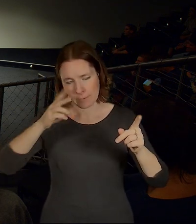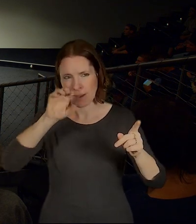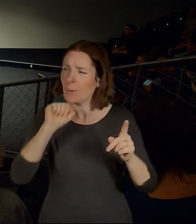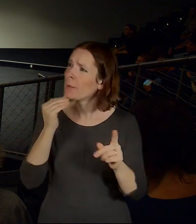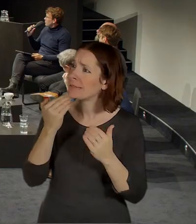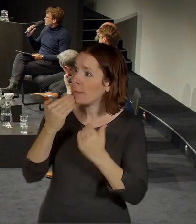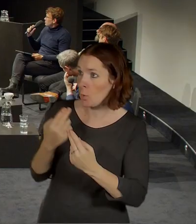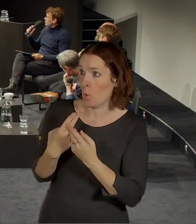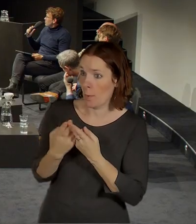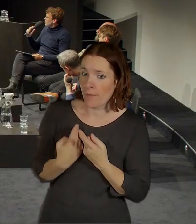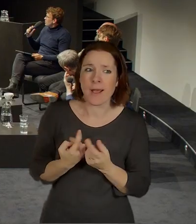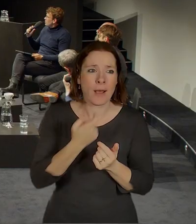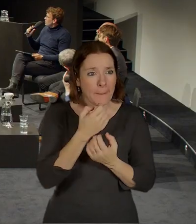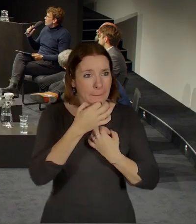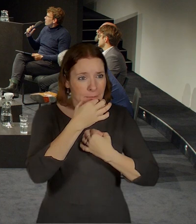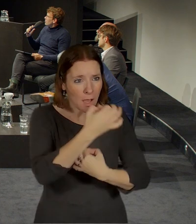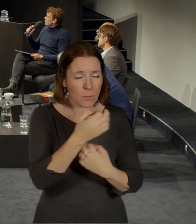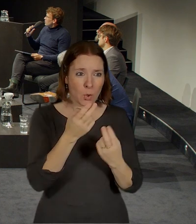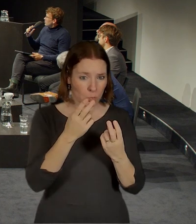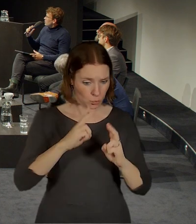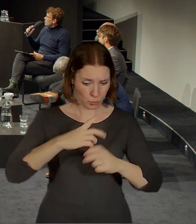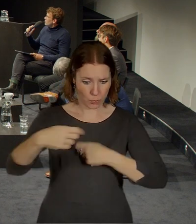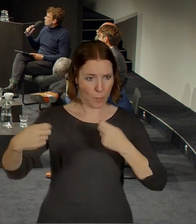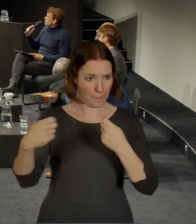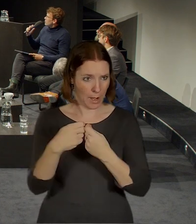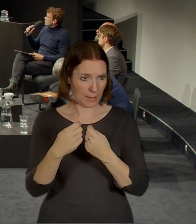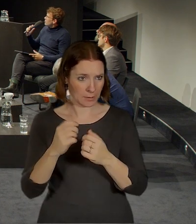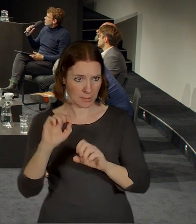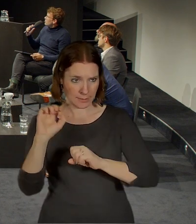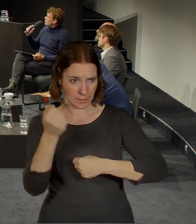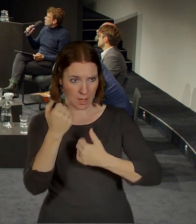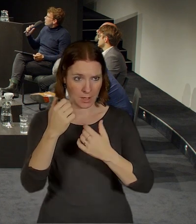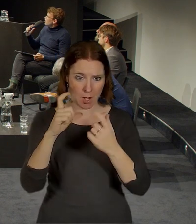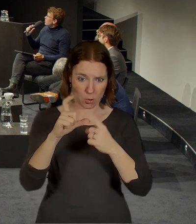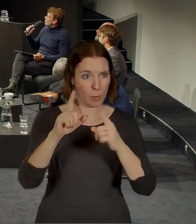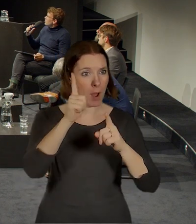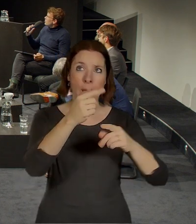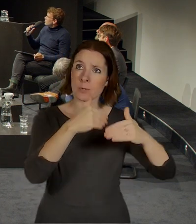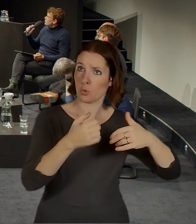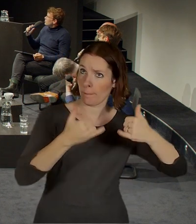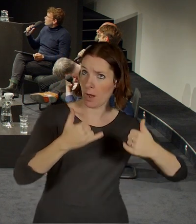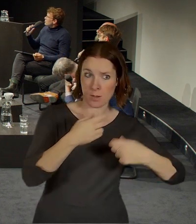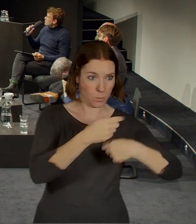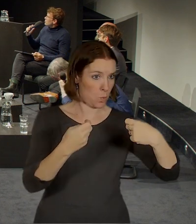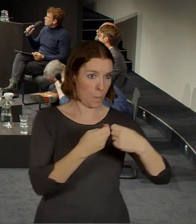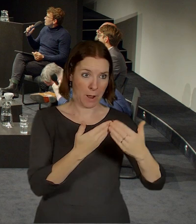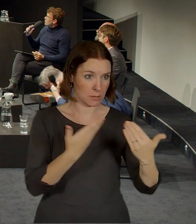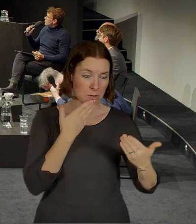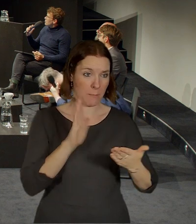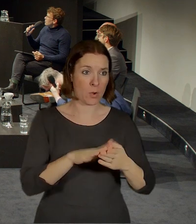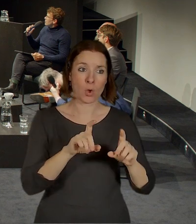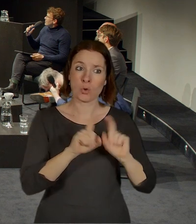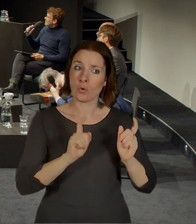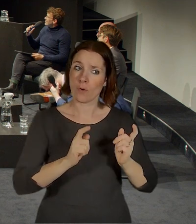ptám, proč můžu spolupracovat se Sekirou, ale nemůžu pracovat s městem Prahou, protože ty ode mě žádný